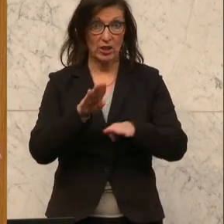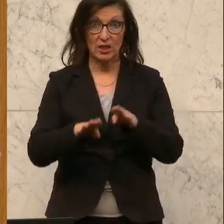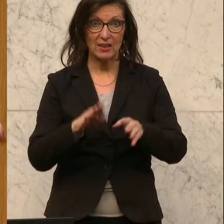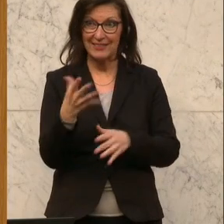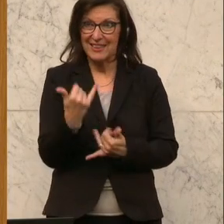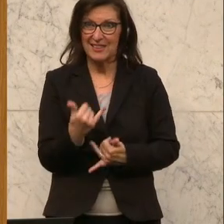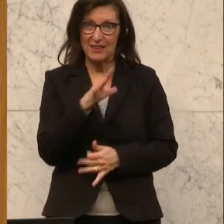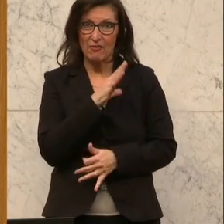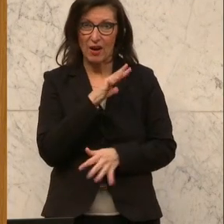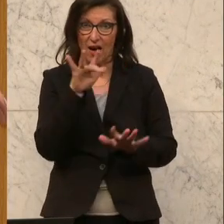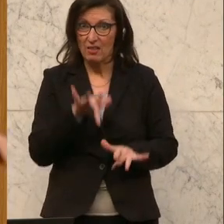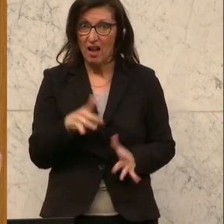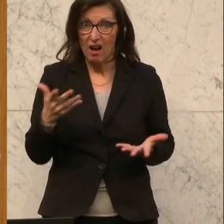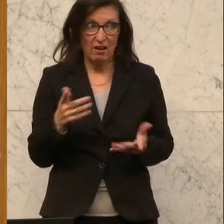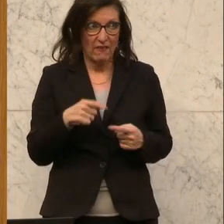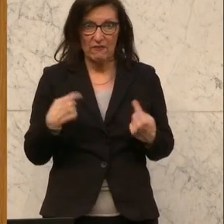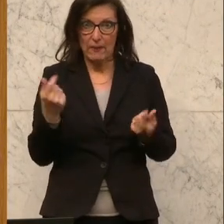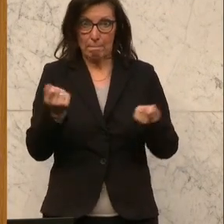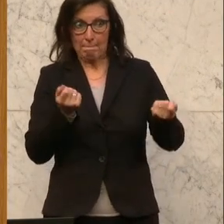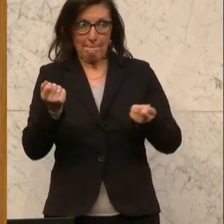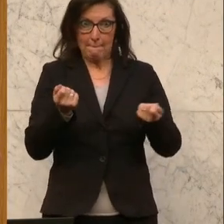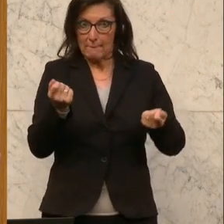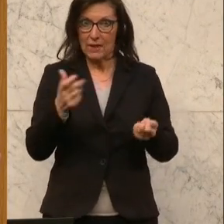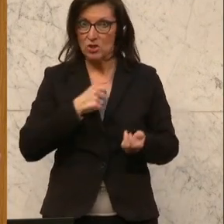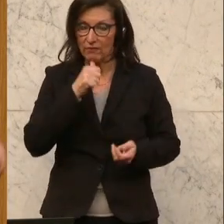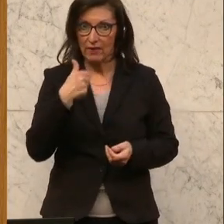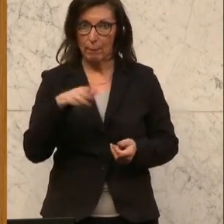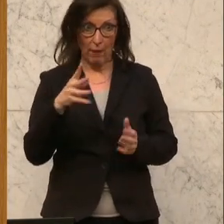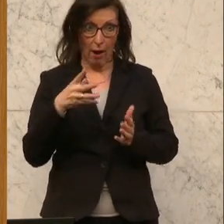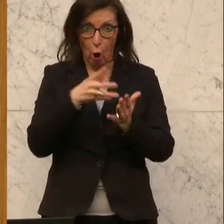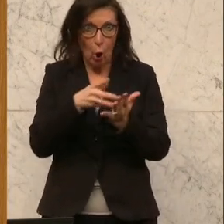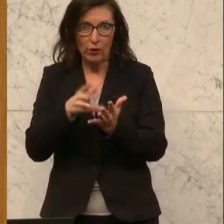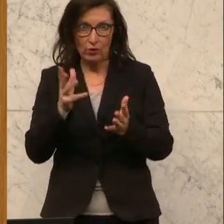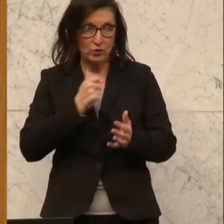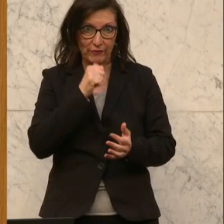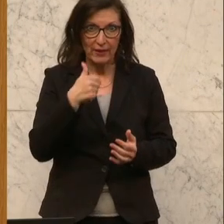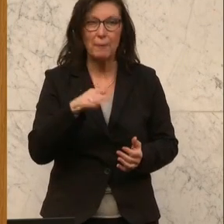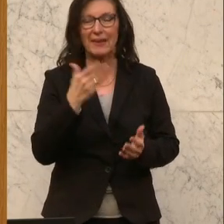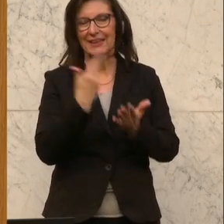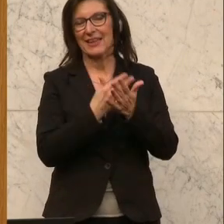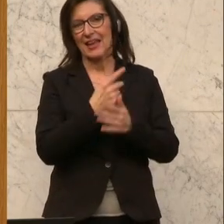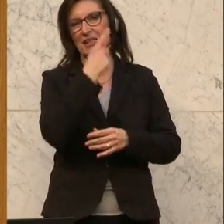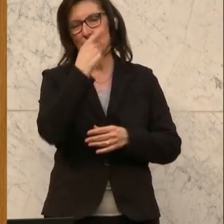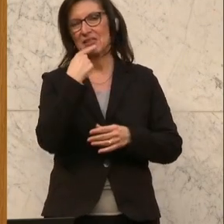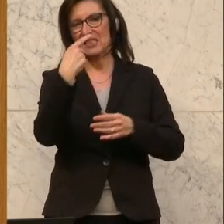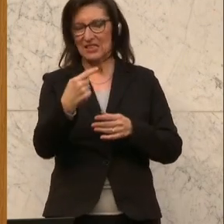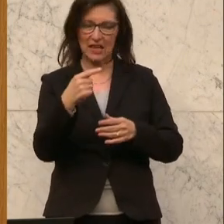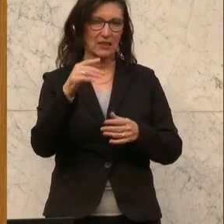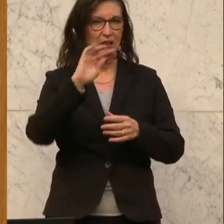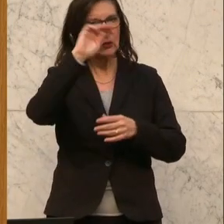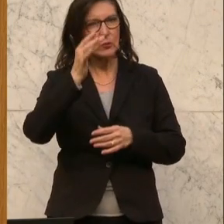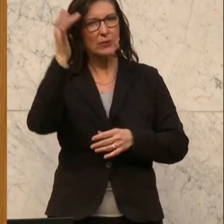quasi einen Kontrollverlust erleiden. Und er sagt, es braucht Regeln für den Umgang mit künstlicher